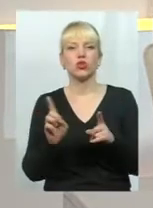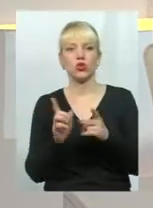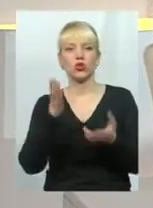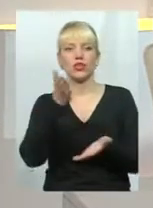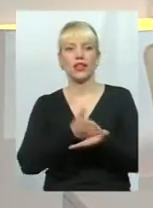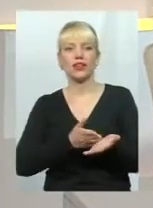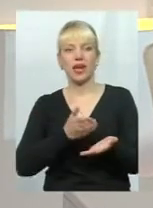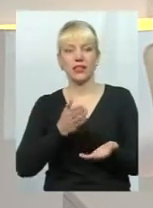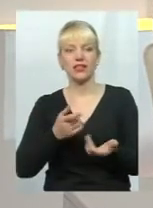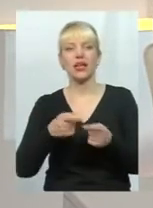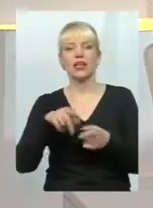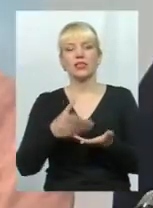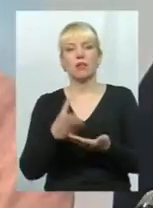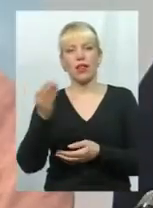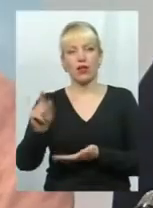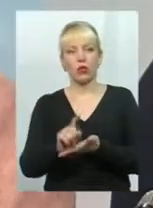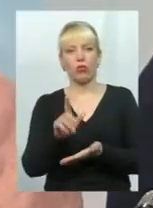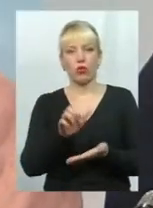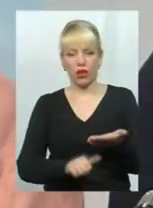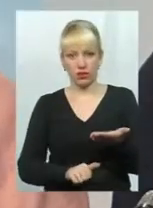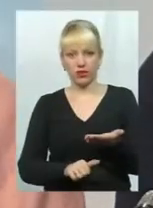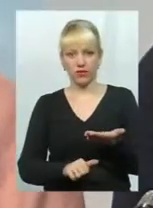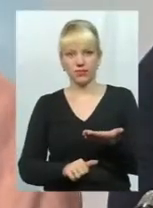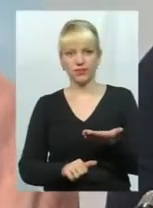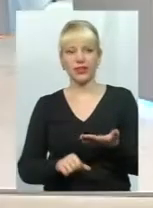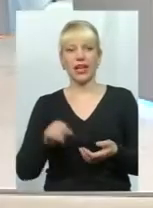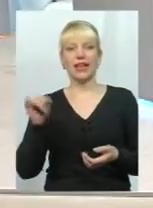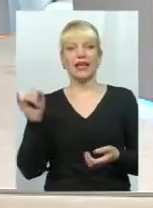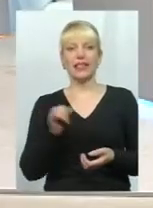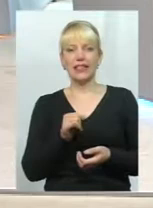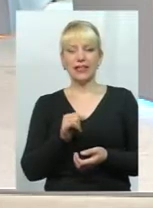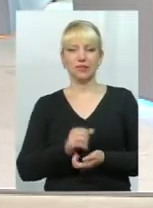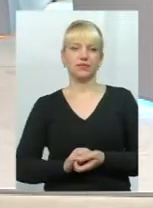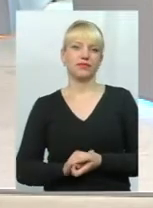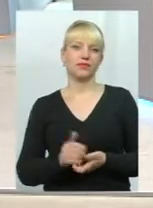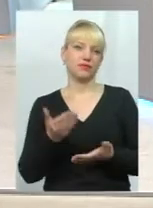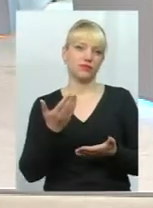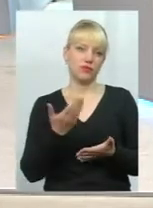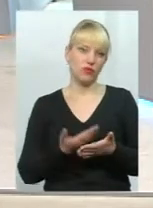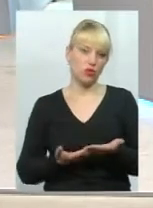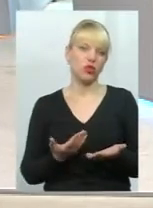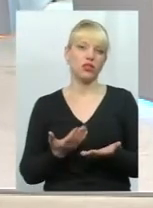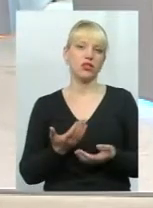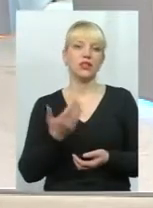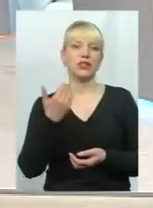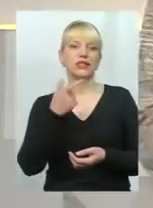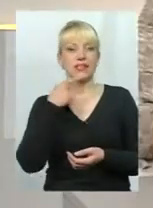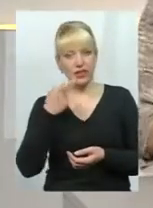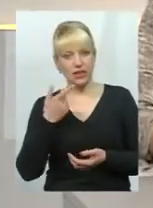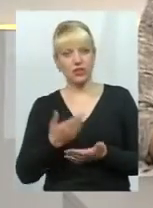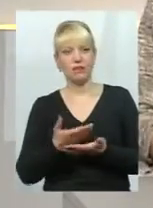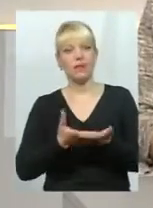зі сплатою податків? І от зазначено,